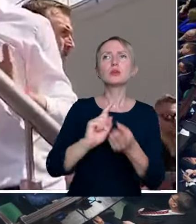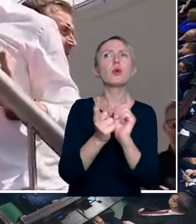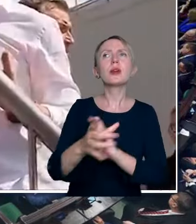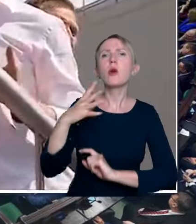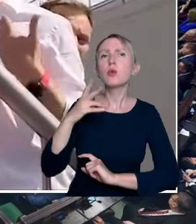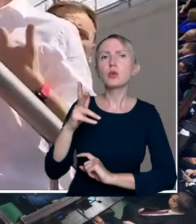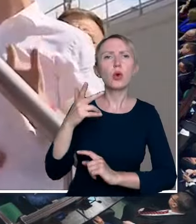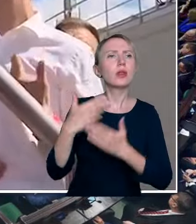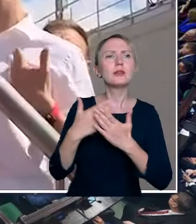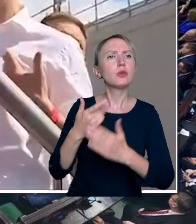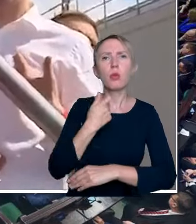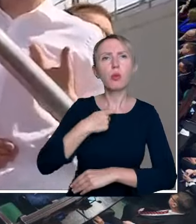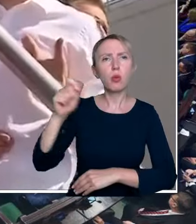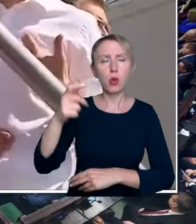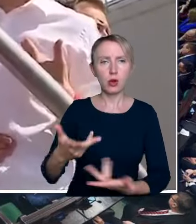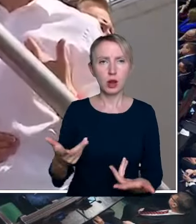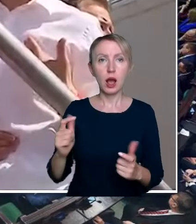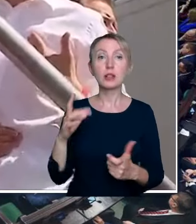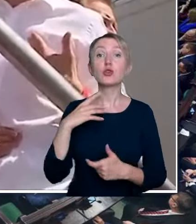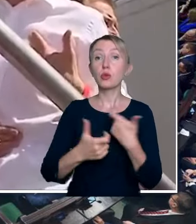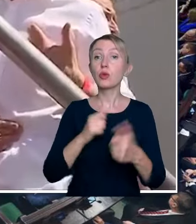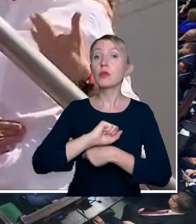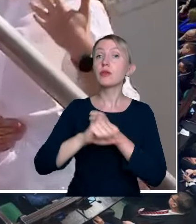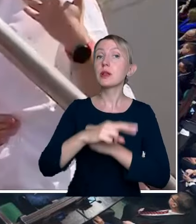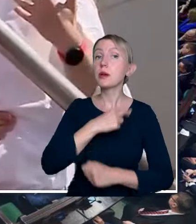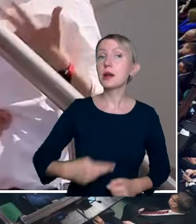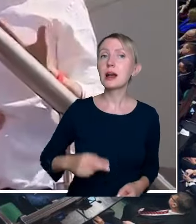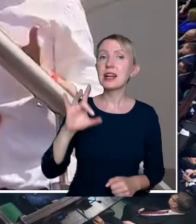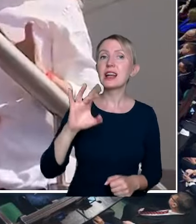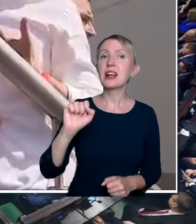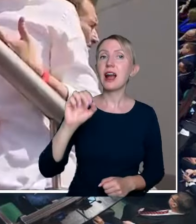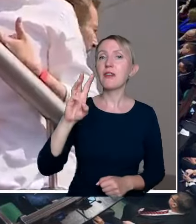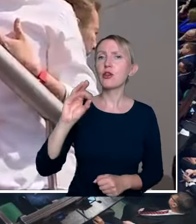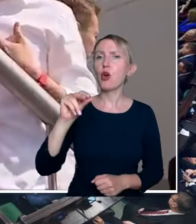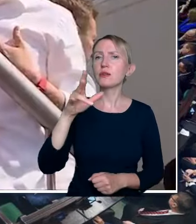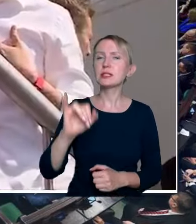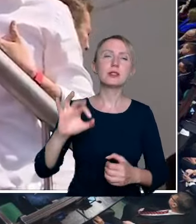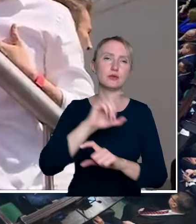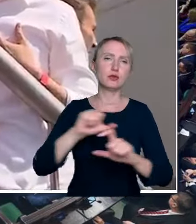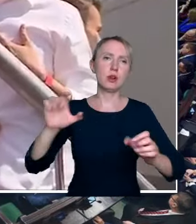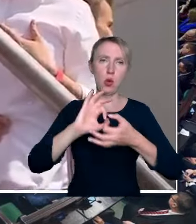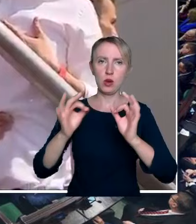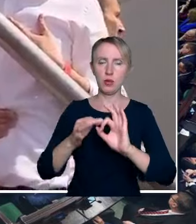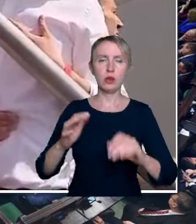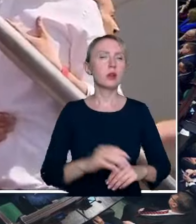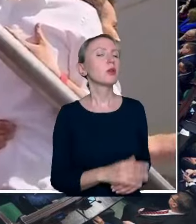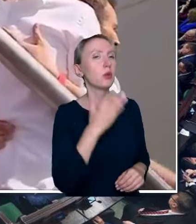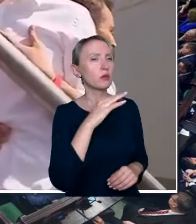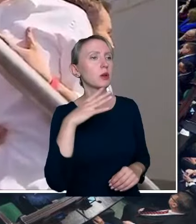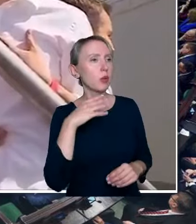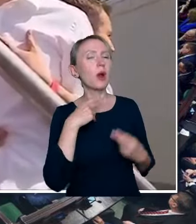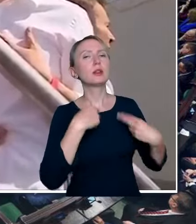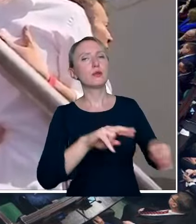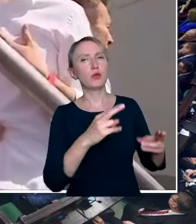Jaka była jego agenda? A co robił pan wiceprawie Rygawkowski podczas tych igrzysk? Bo tam brylował... ale twierdzi, że oddał pieniądze.